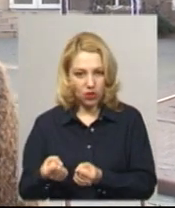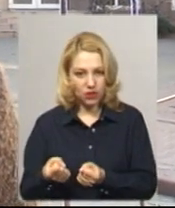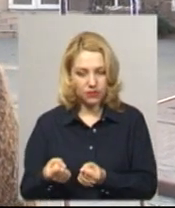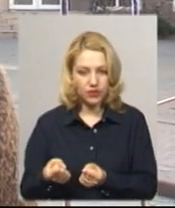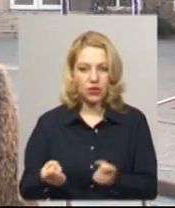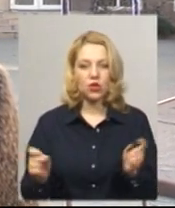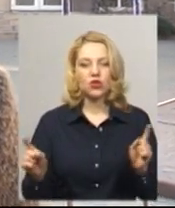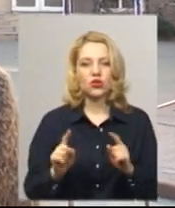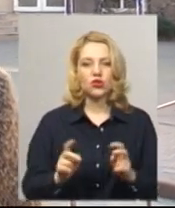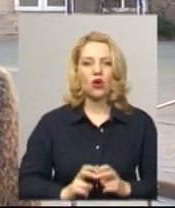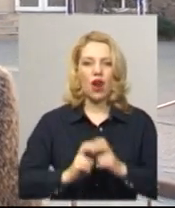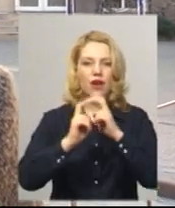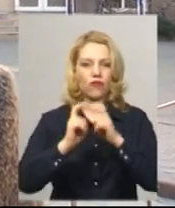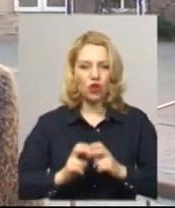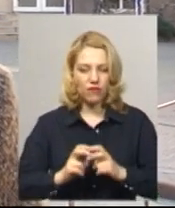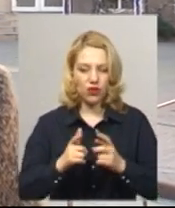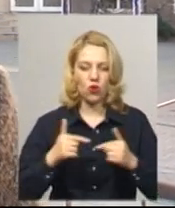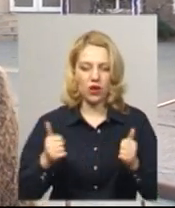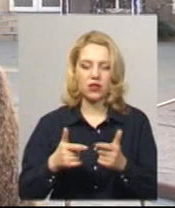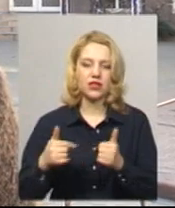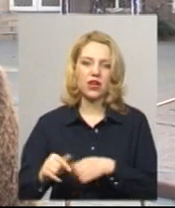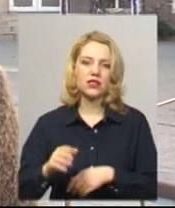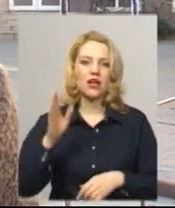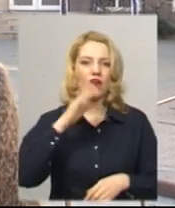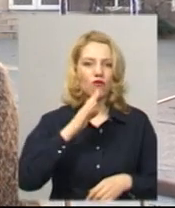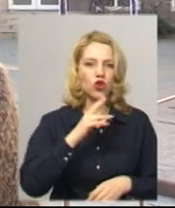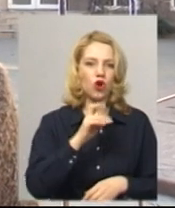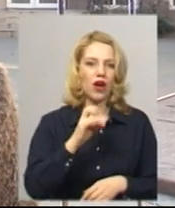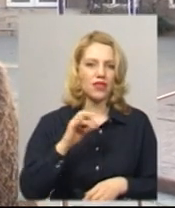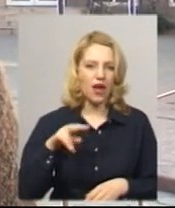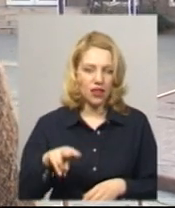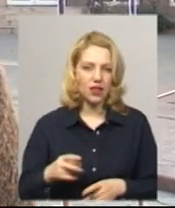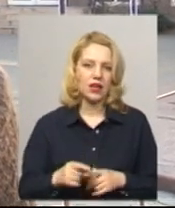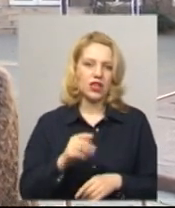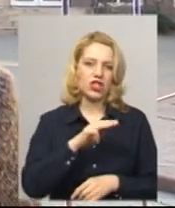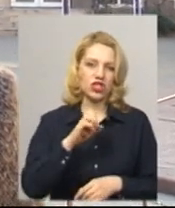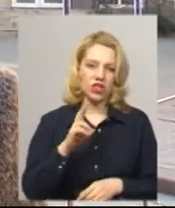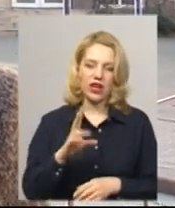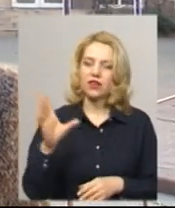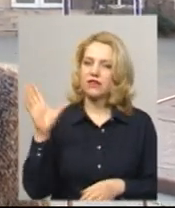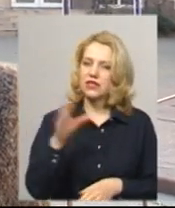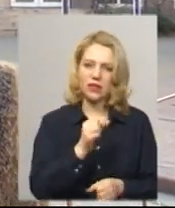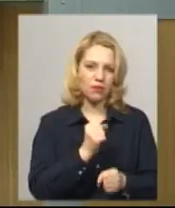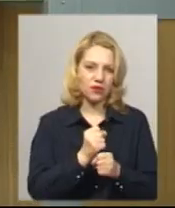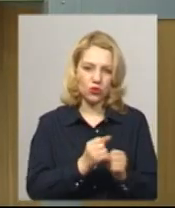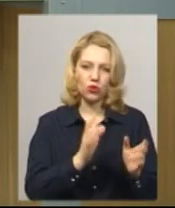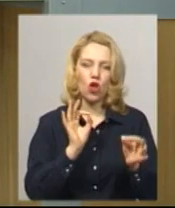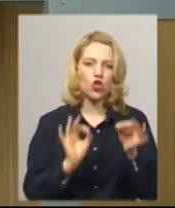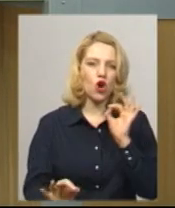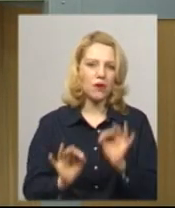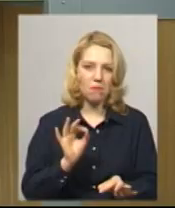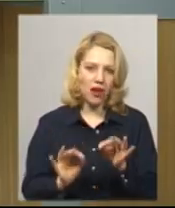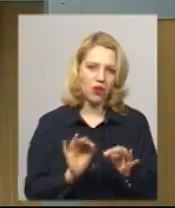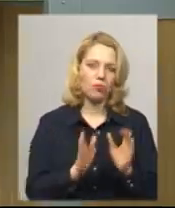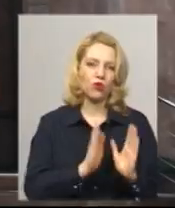Що ліфтові організації, що водоканал, що жеки – всі працюють в нормальному режимі». Тетяна